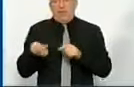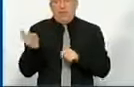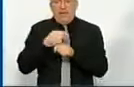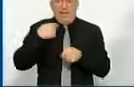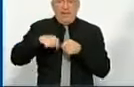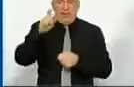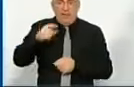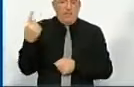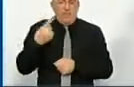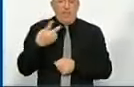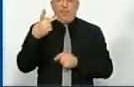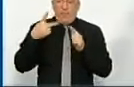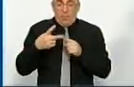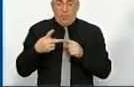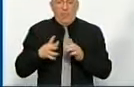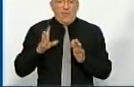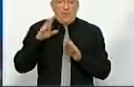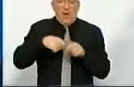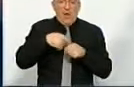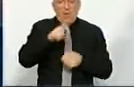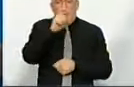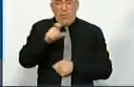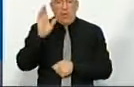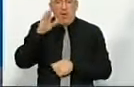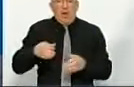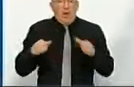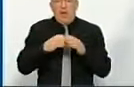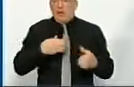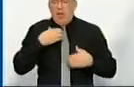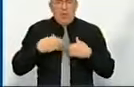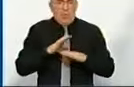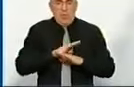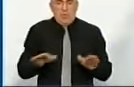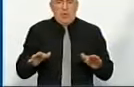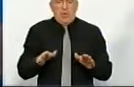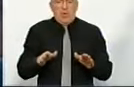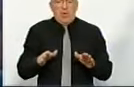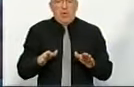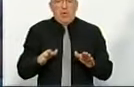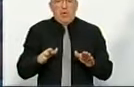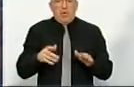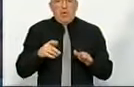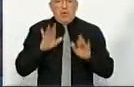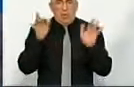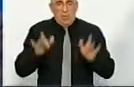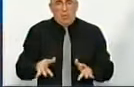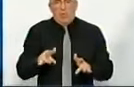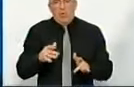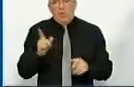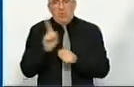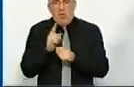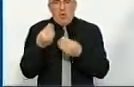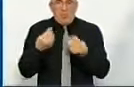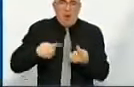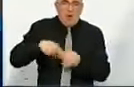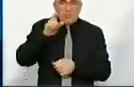інвестори. Це перший момент. Другий момент – вкладати в людей, і хай громада не боїться утримувати нормальних менеджерів